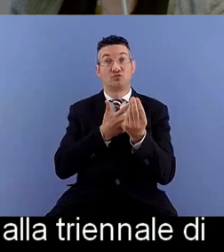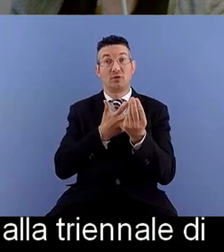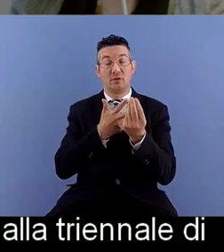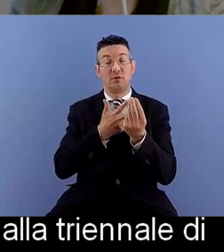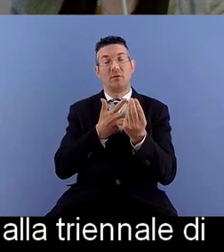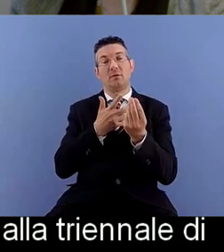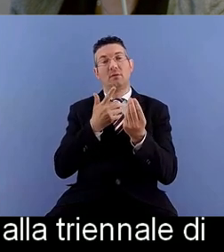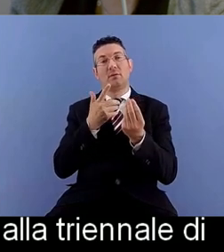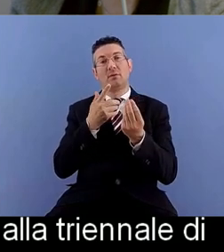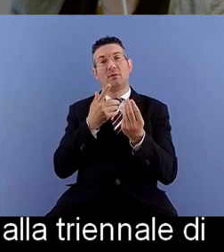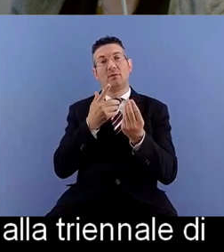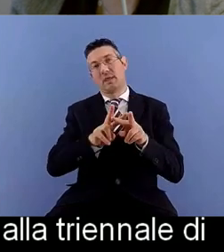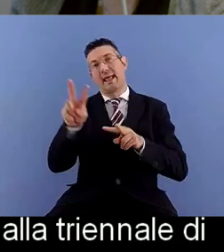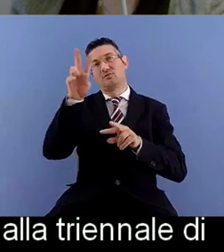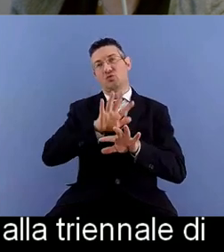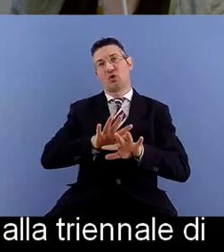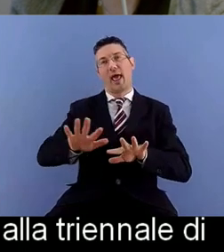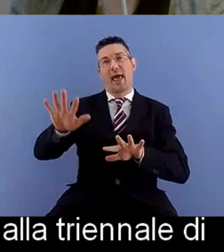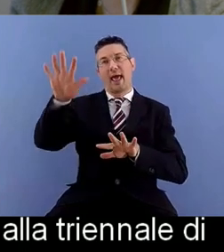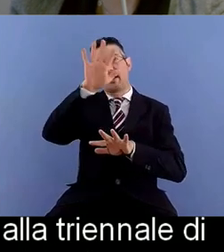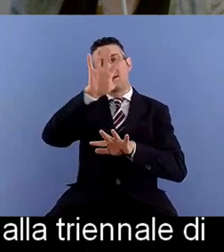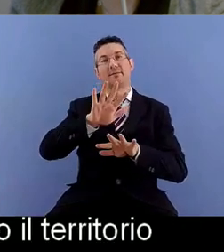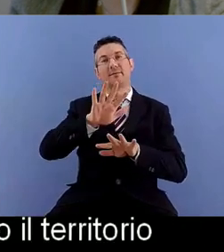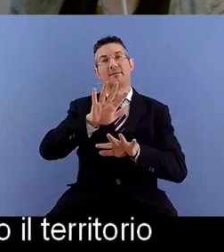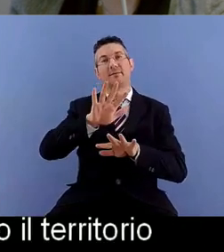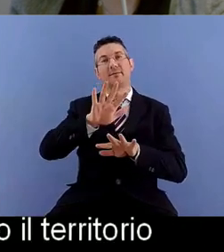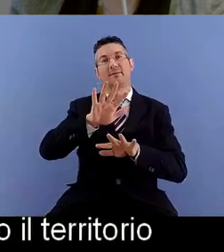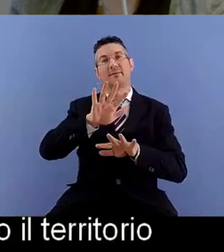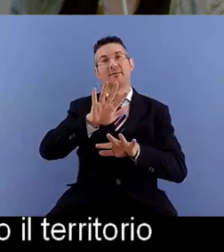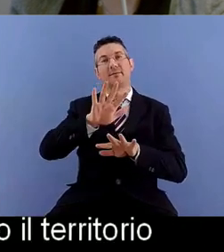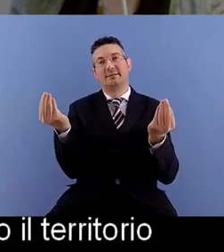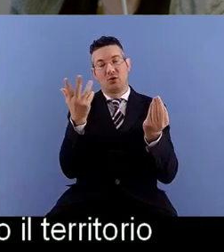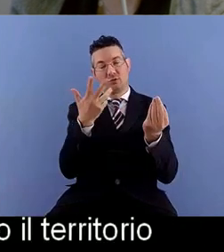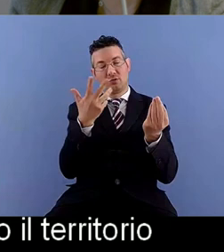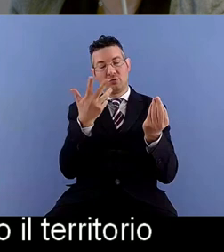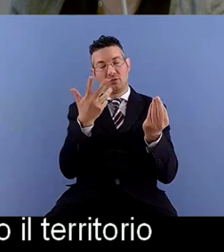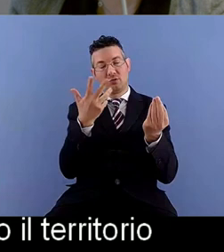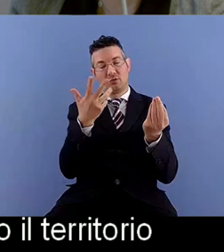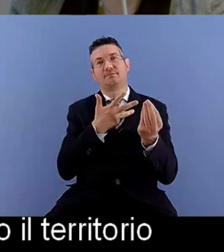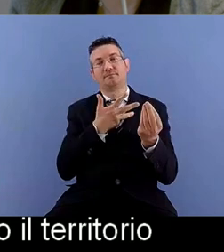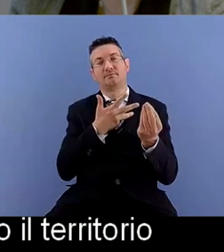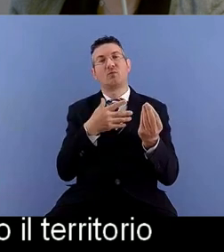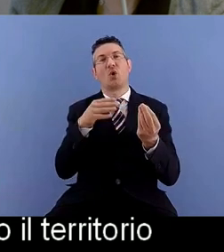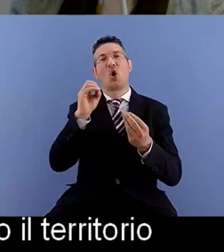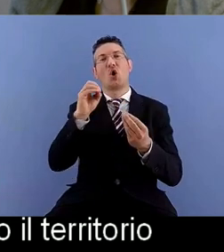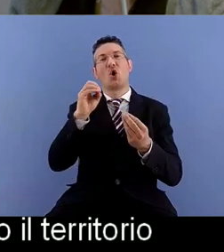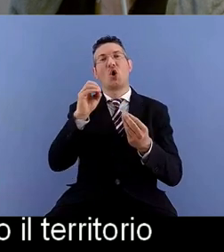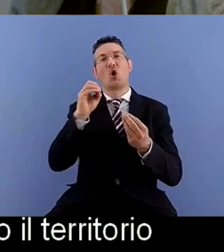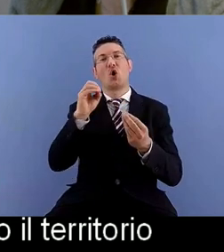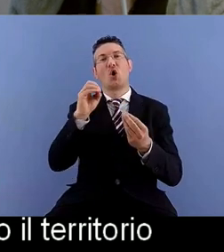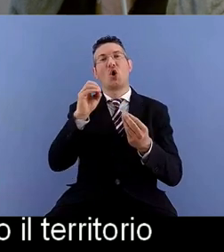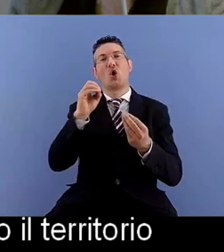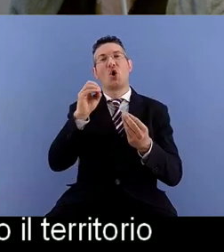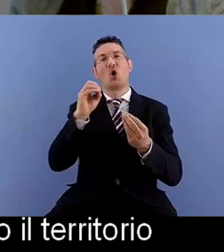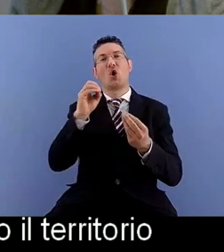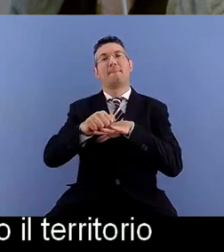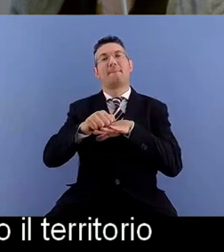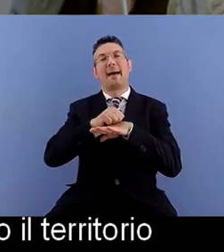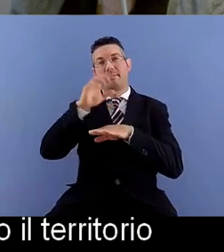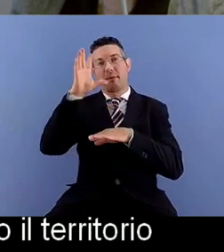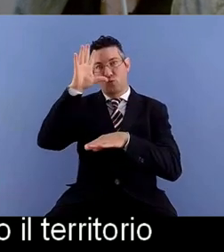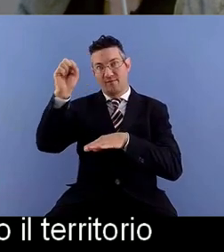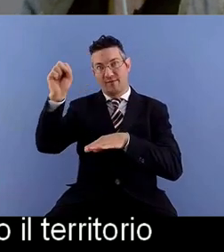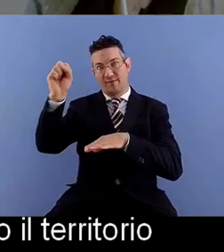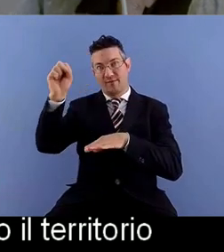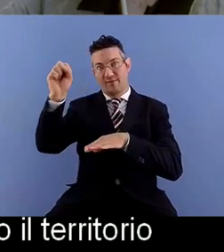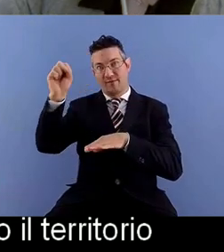nazionale una collezione abbastanza consistente all'Oxac dell'Università di Parma e